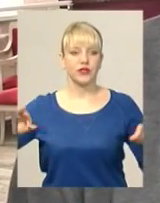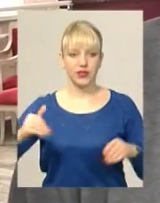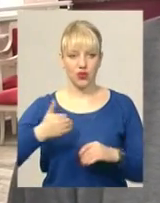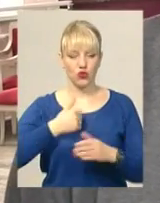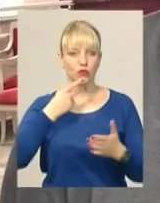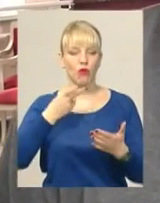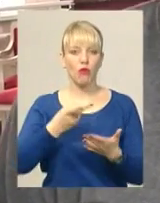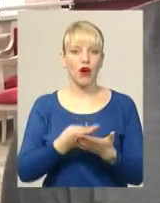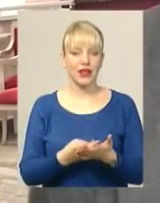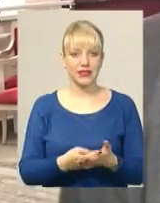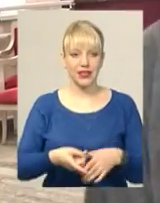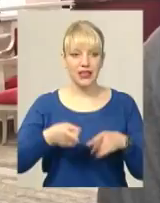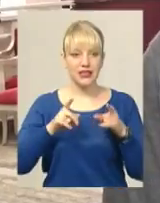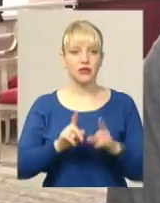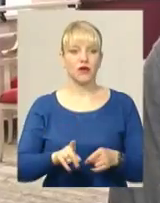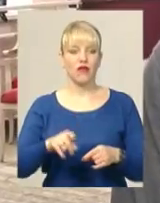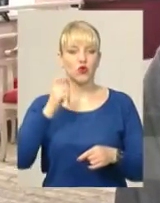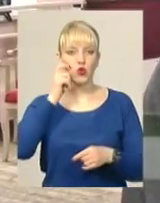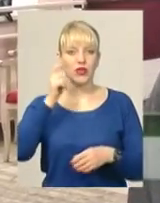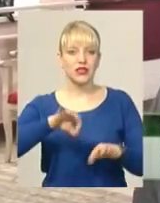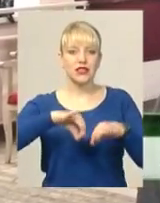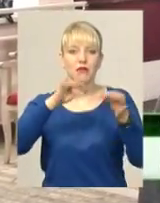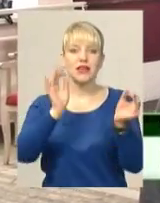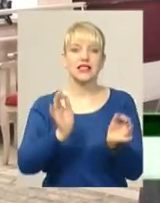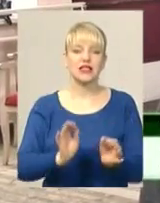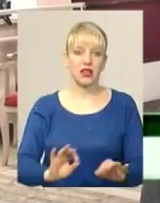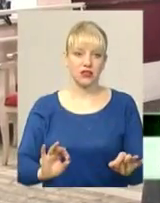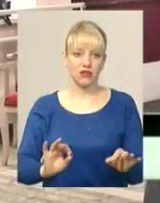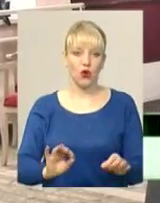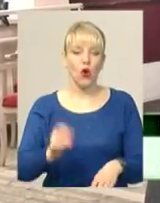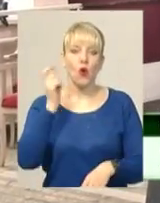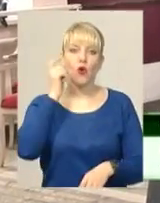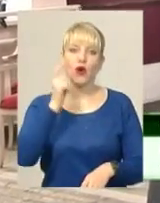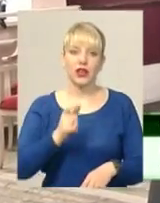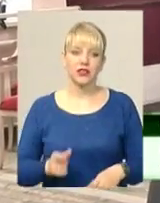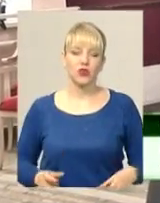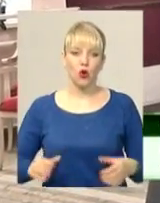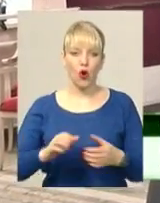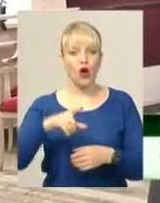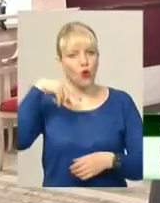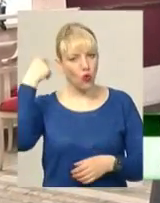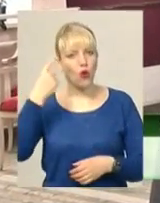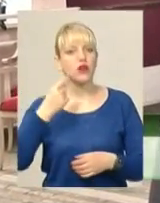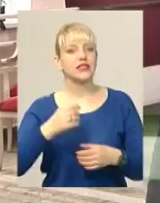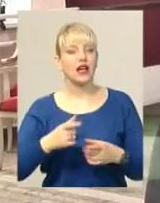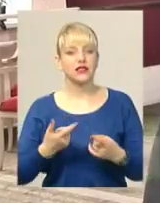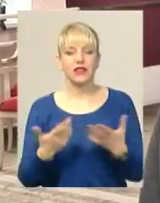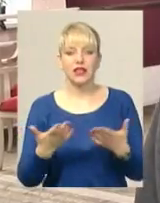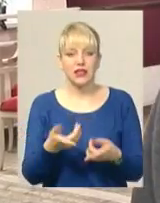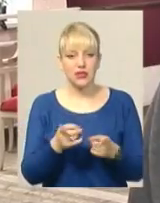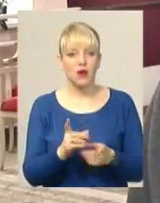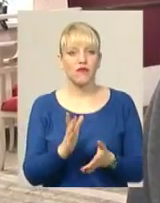показати справді українське мистецтво, українського козака, козацтво, яке воно є